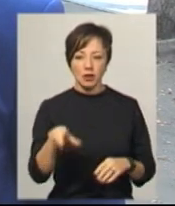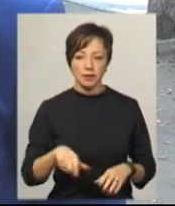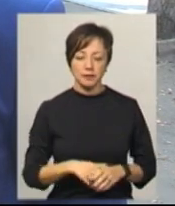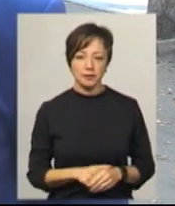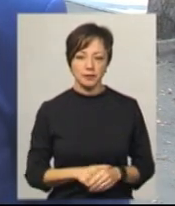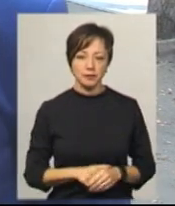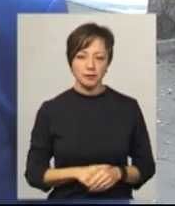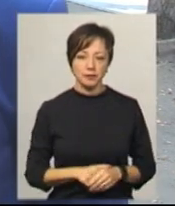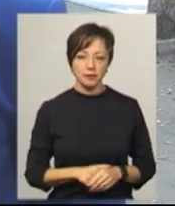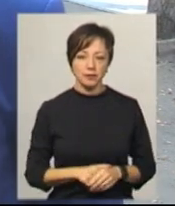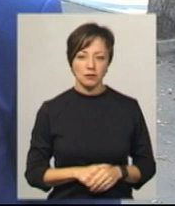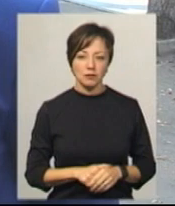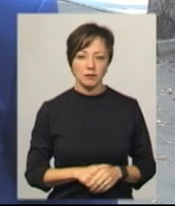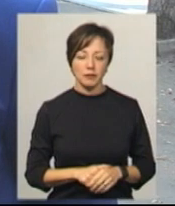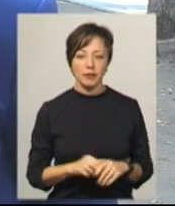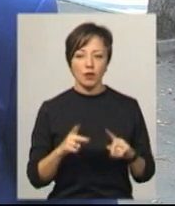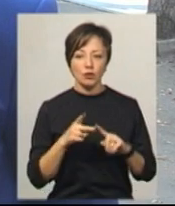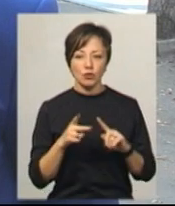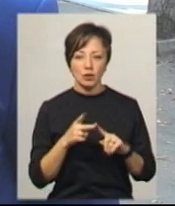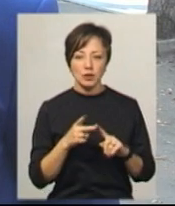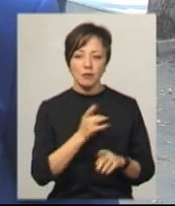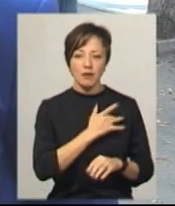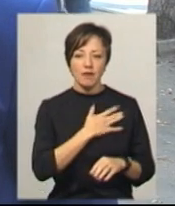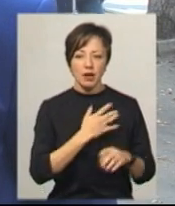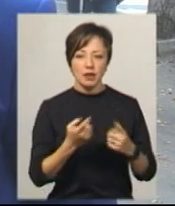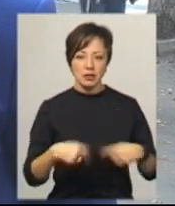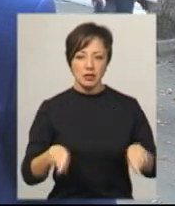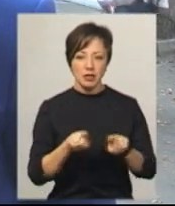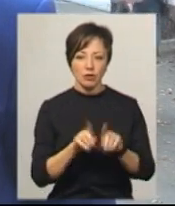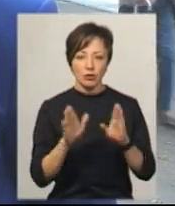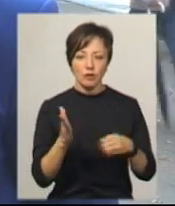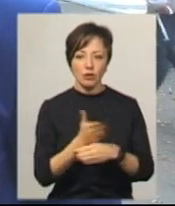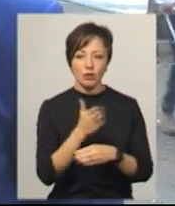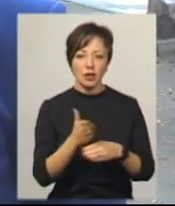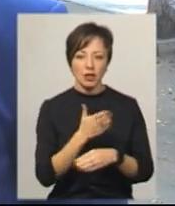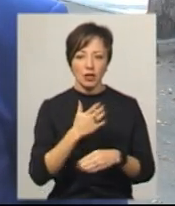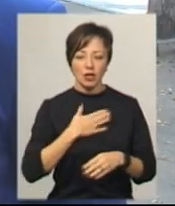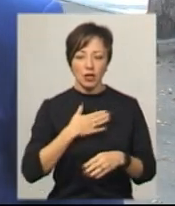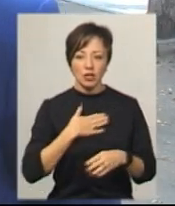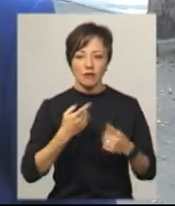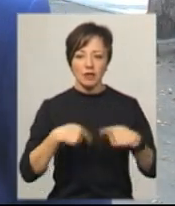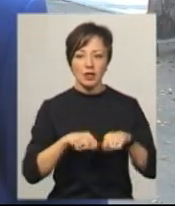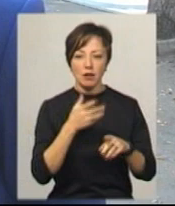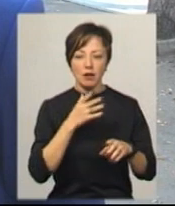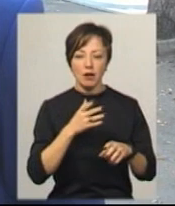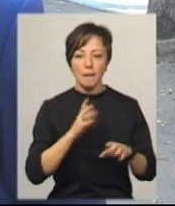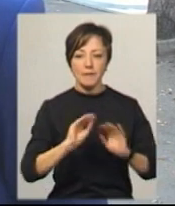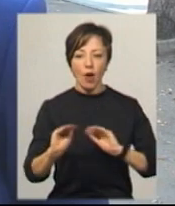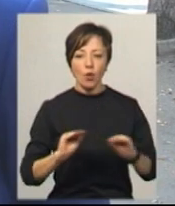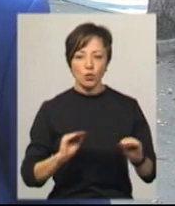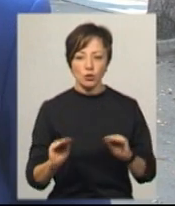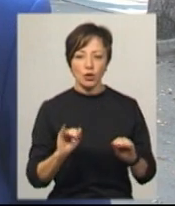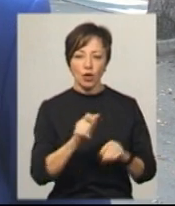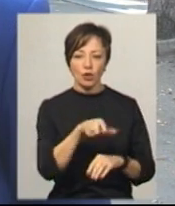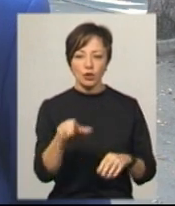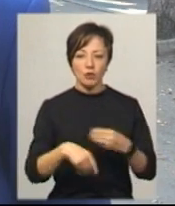мешканці. Другий – це приватний сектор, приватний сектор буде виготовляти наш відділ благоустрою і, відповідно, потім